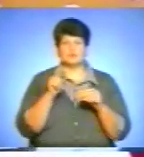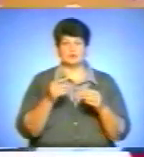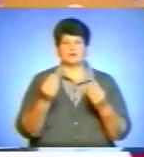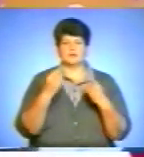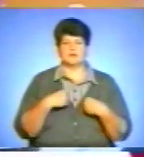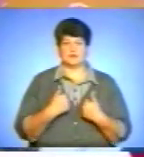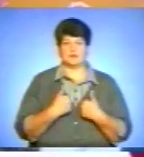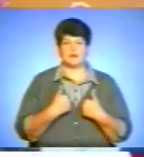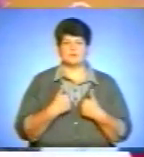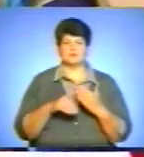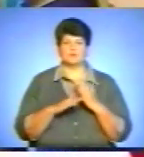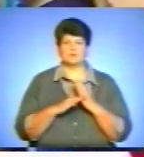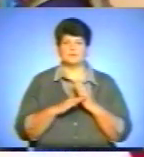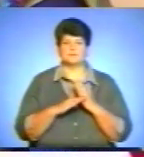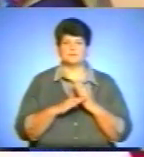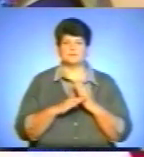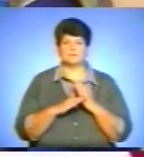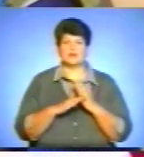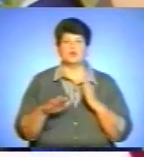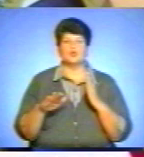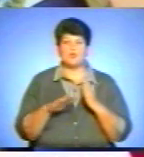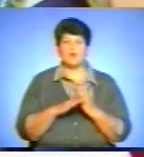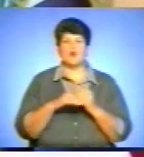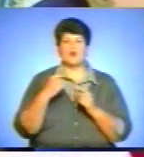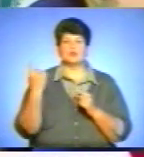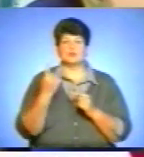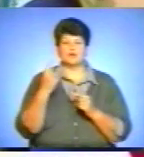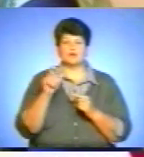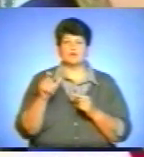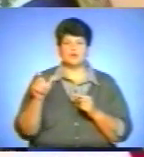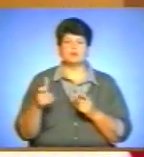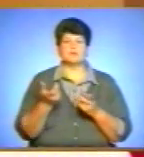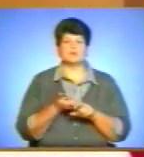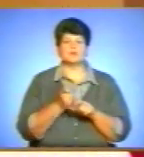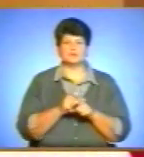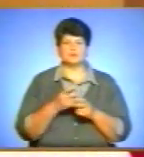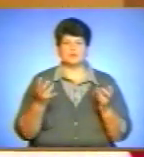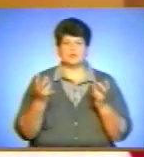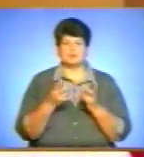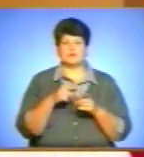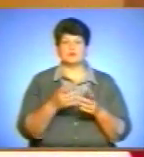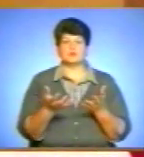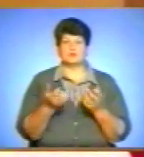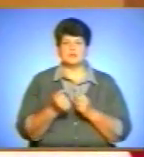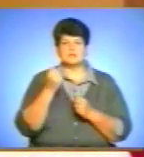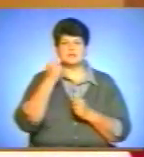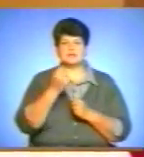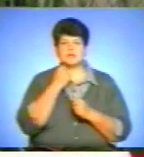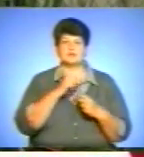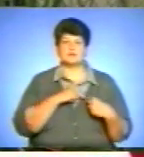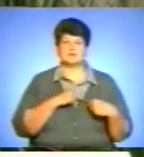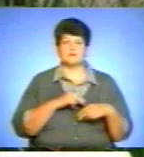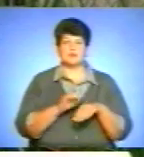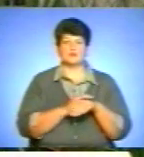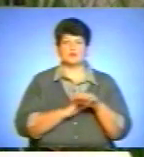допомога приходить. Допомога одиноким людям похилого віку є вкрай потрібна. Її вони отримують і завдяки працівникам